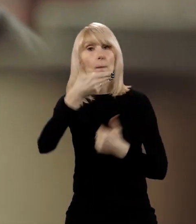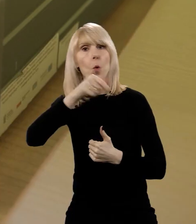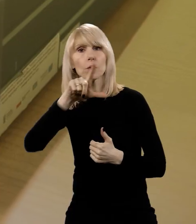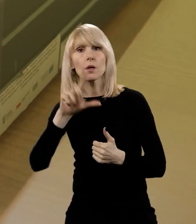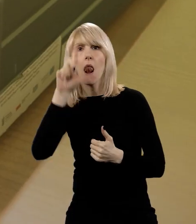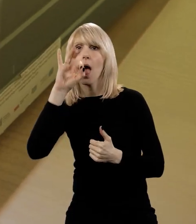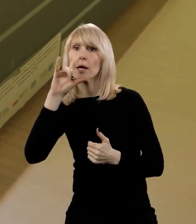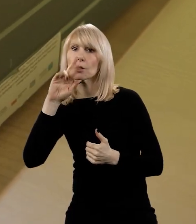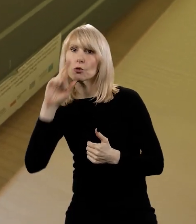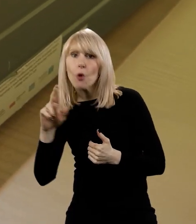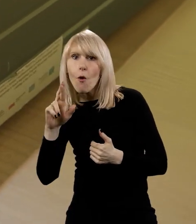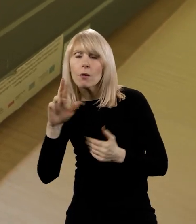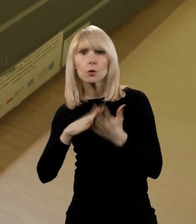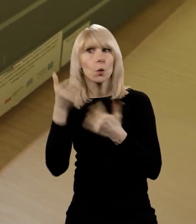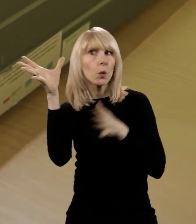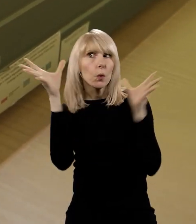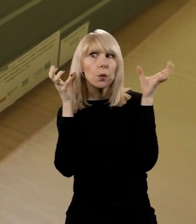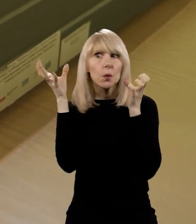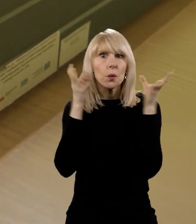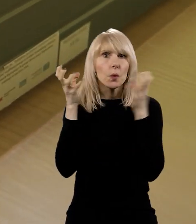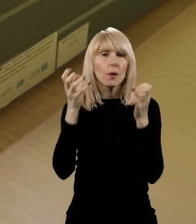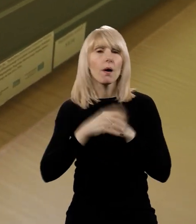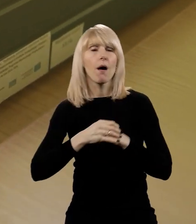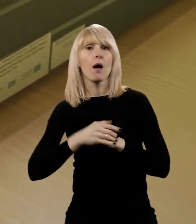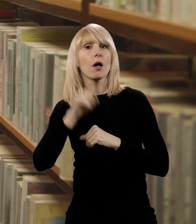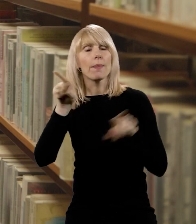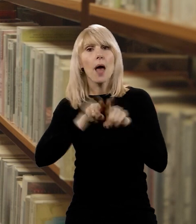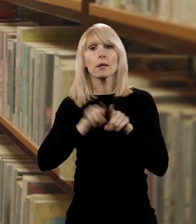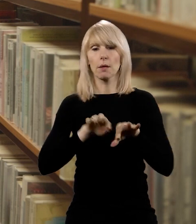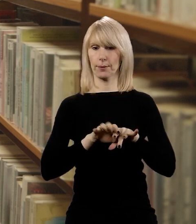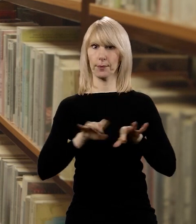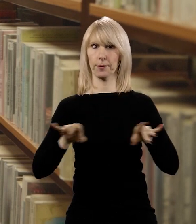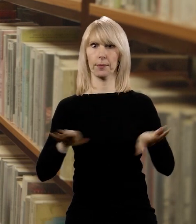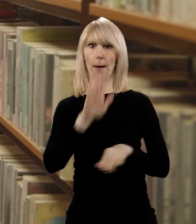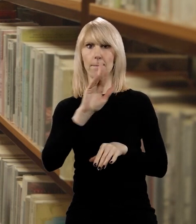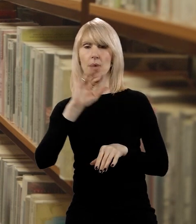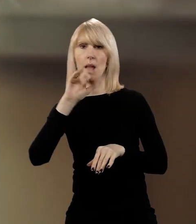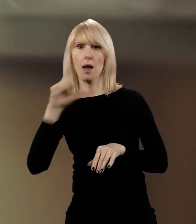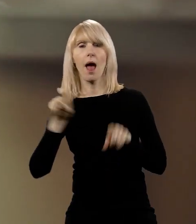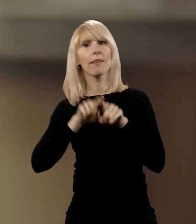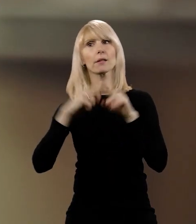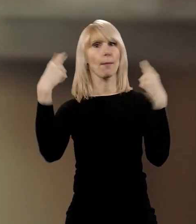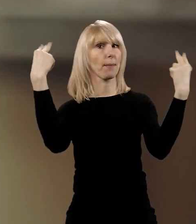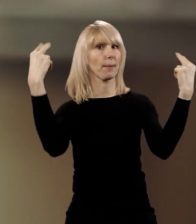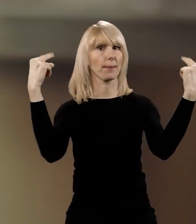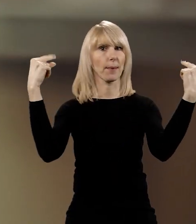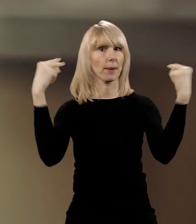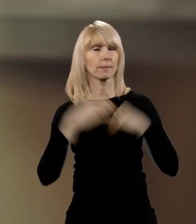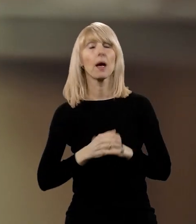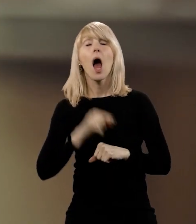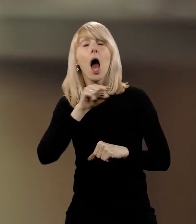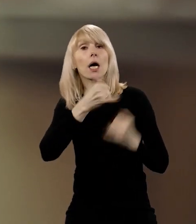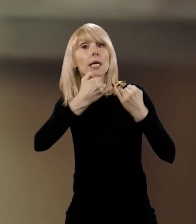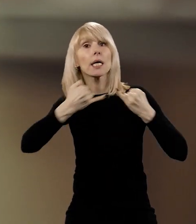urządzenie, które czyta książki na głos. Oraz notatnik brajlowski, wyposażony w klawiaturę brajlowską i syntezator mowy. A skoro mowa o nowoczesnych